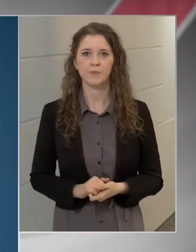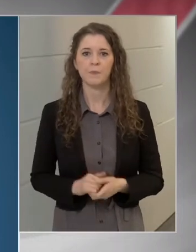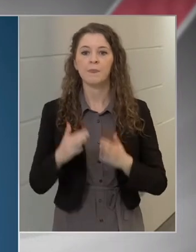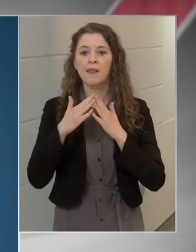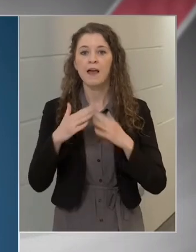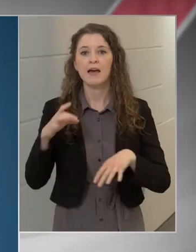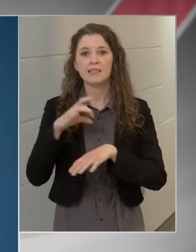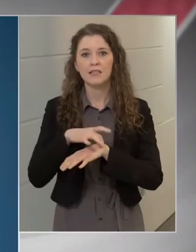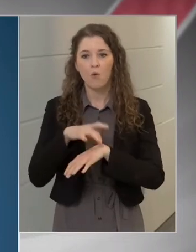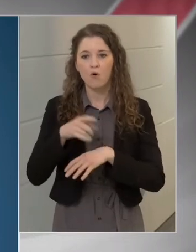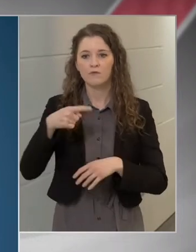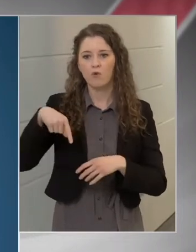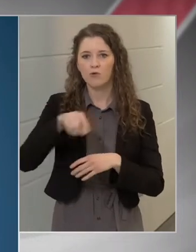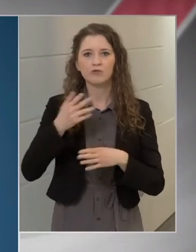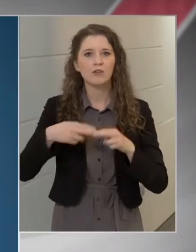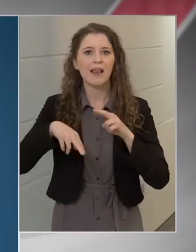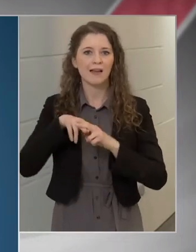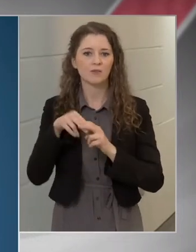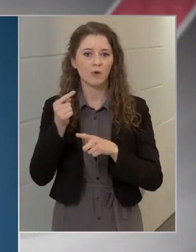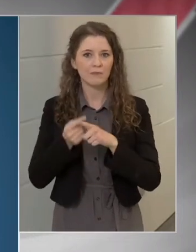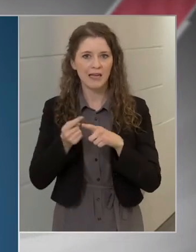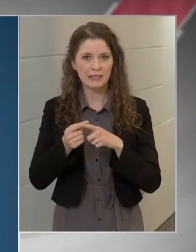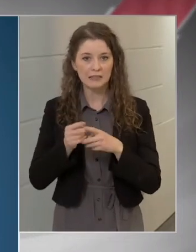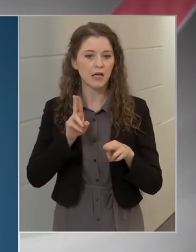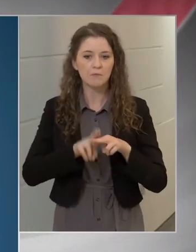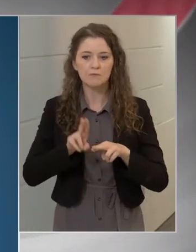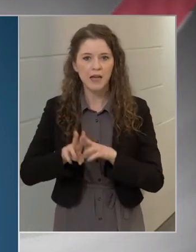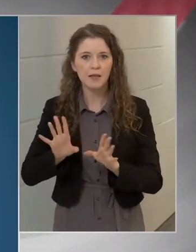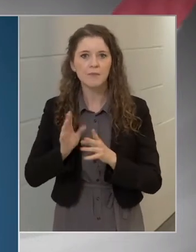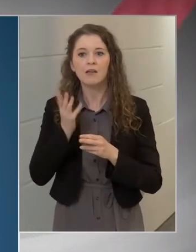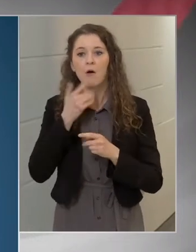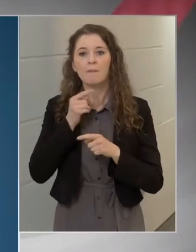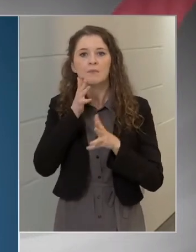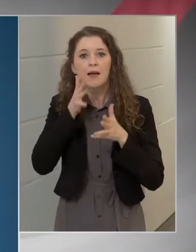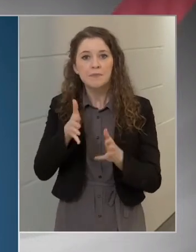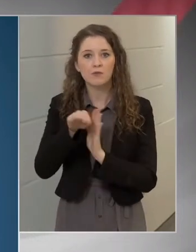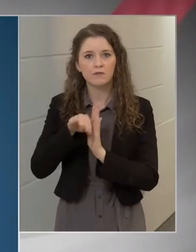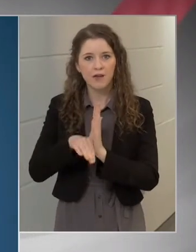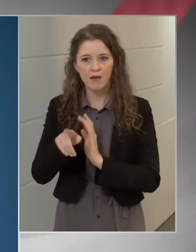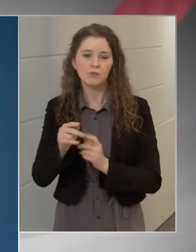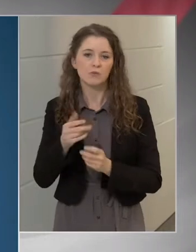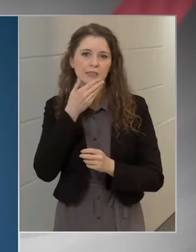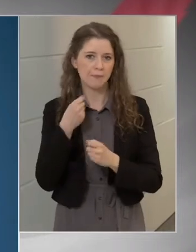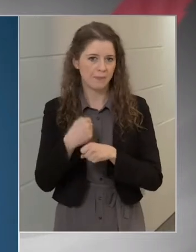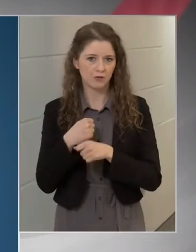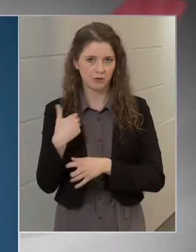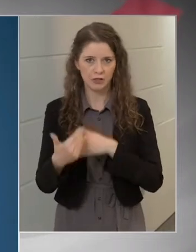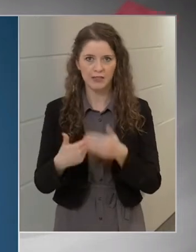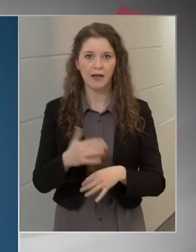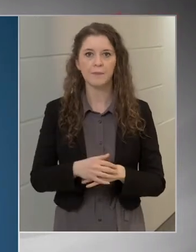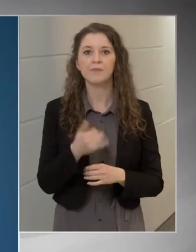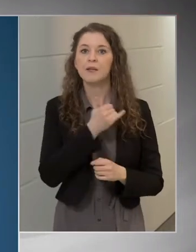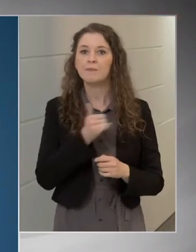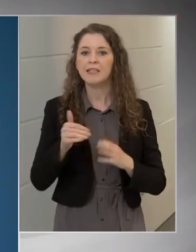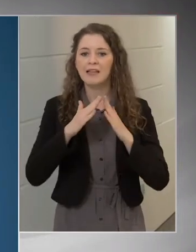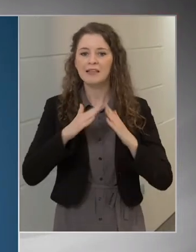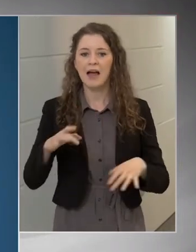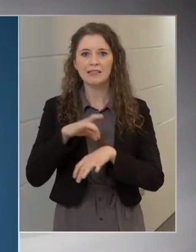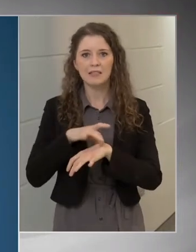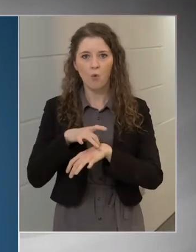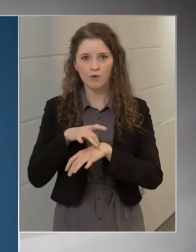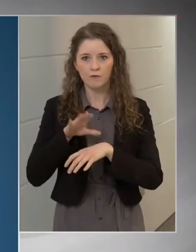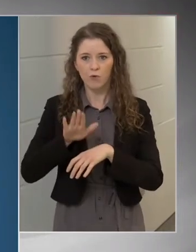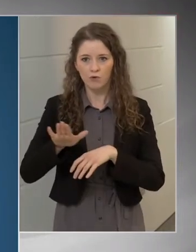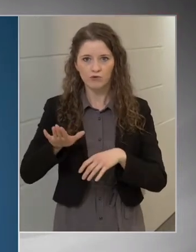házi orvosok döntő része rendben teljesítette a rábízott feladatot. Minden házi orvos 6 idős embert kellett, hogy